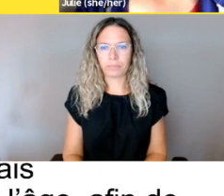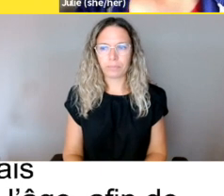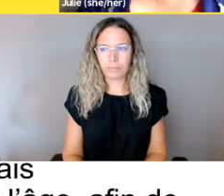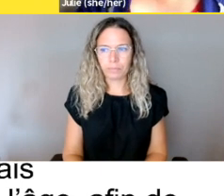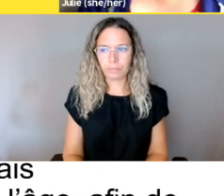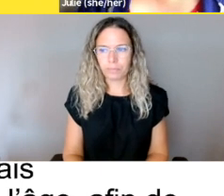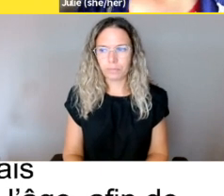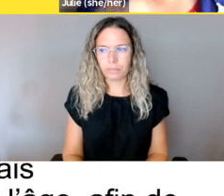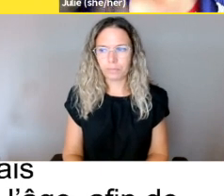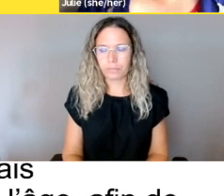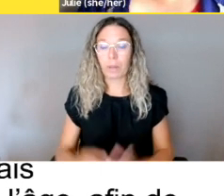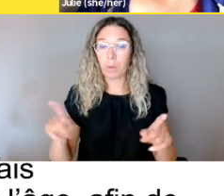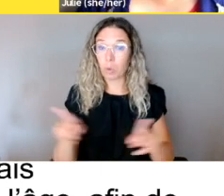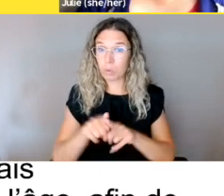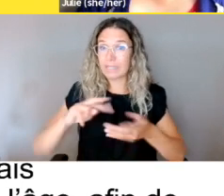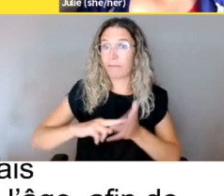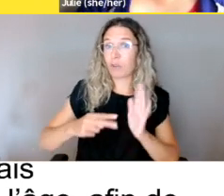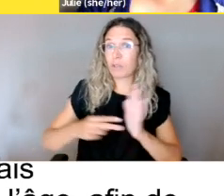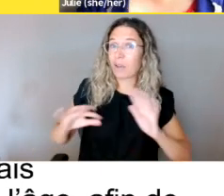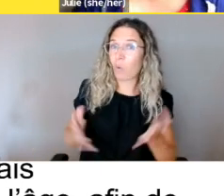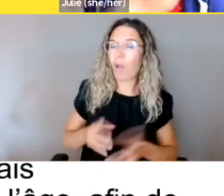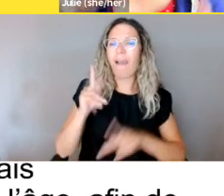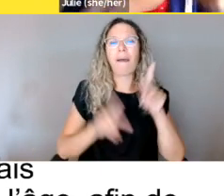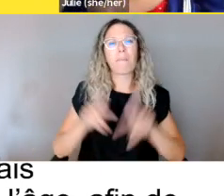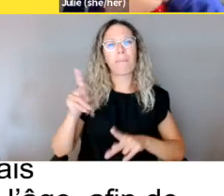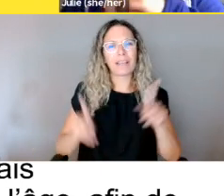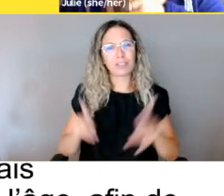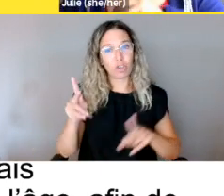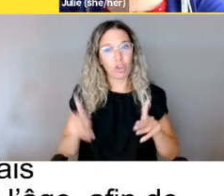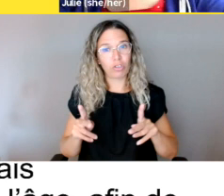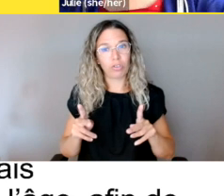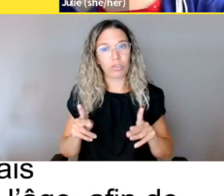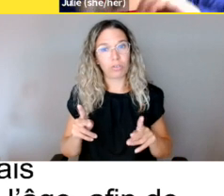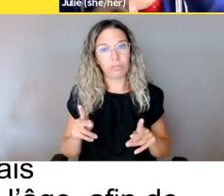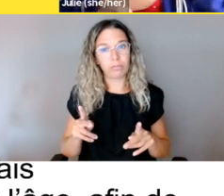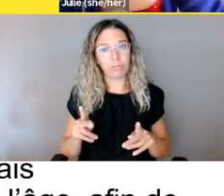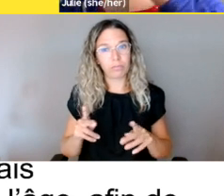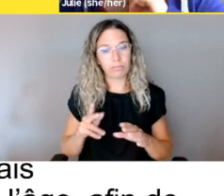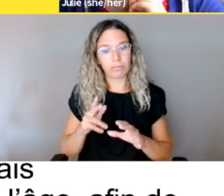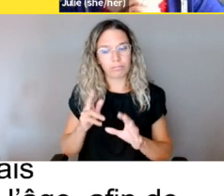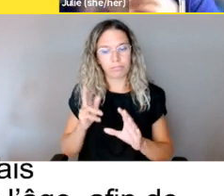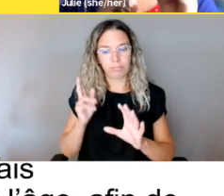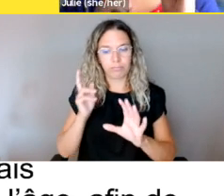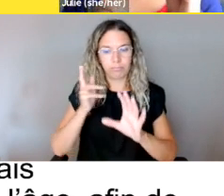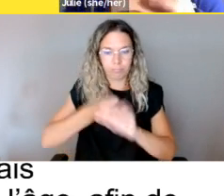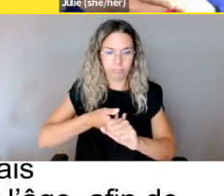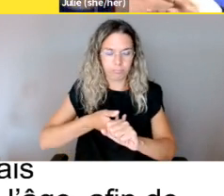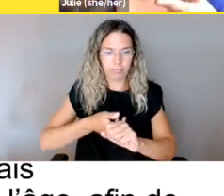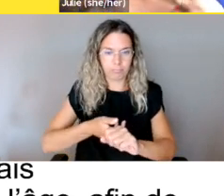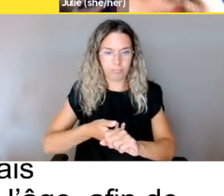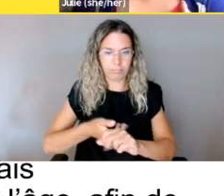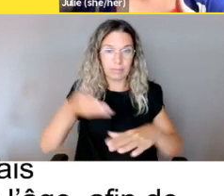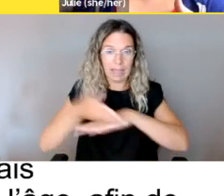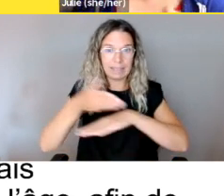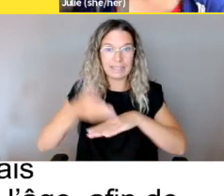Et ça veut dire aussi que les personnes, les acteurs qui jouent un rôle dans l